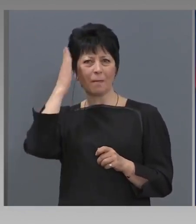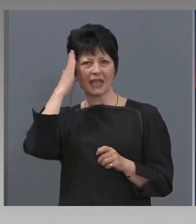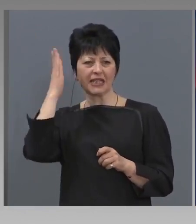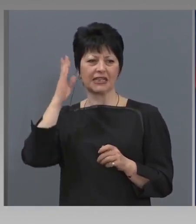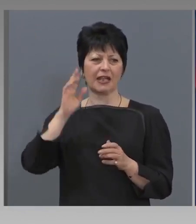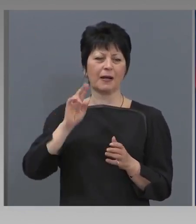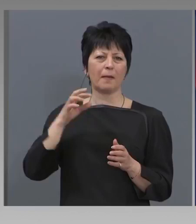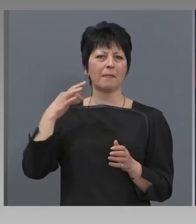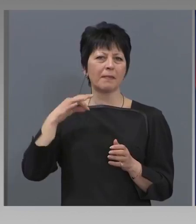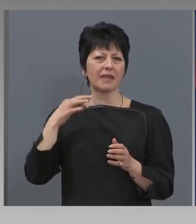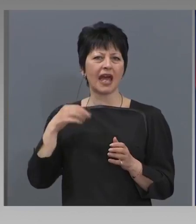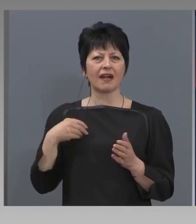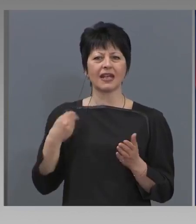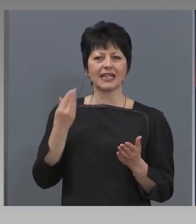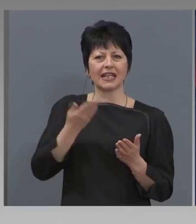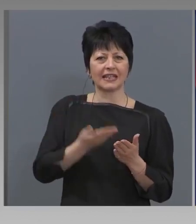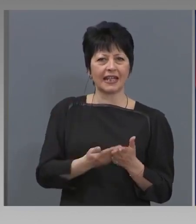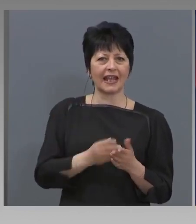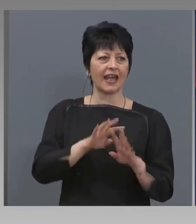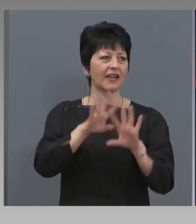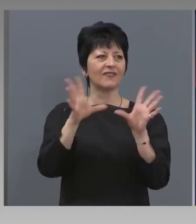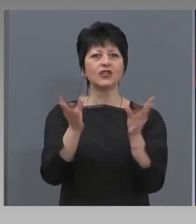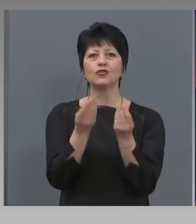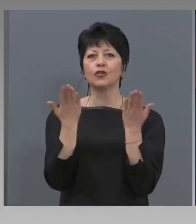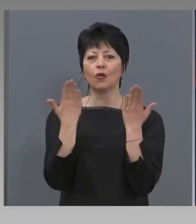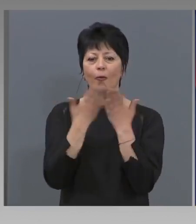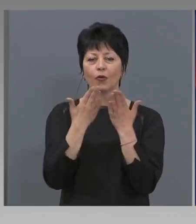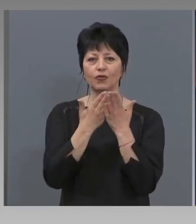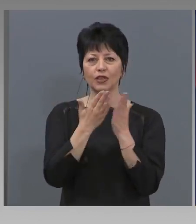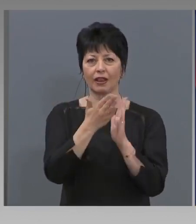какво е управлението, всички го прочитат.